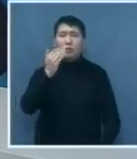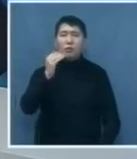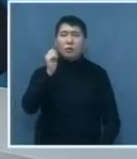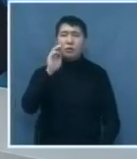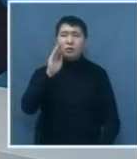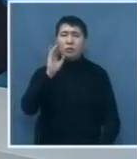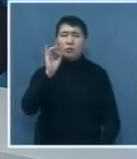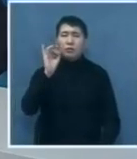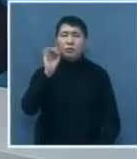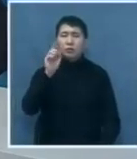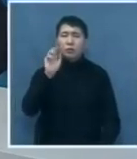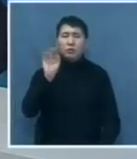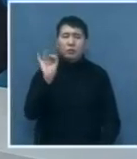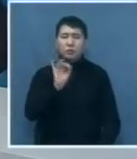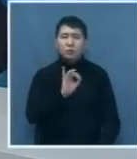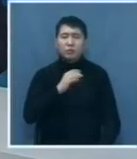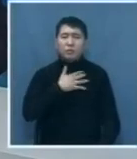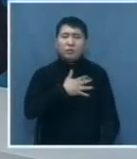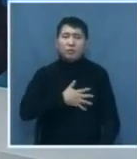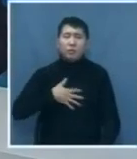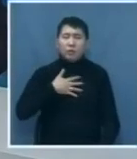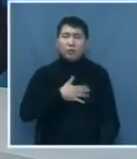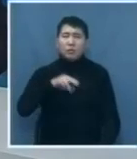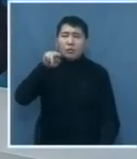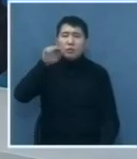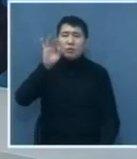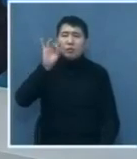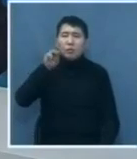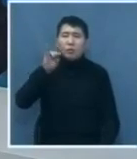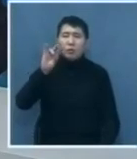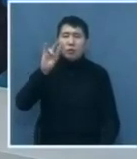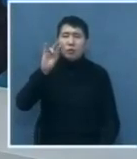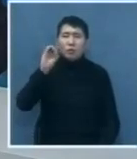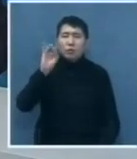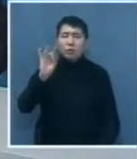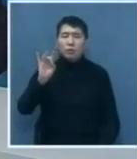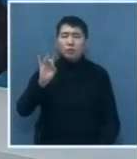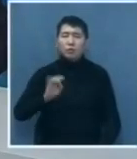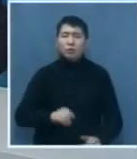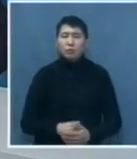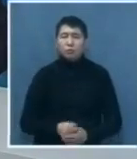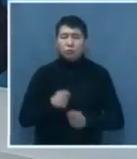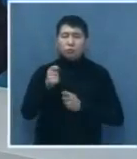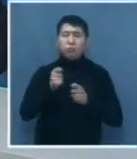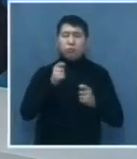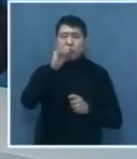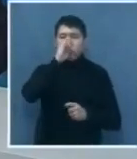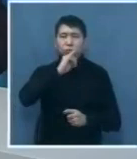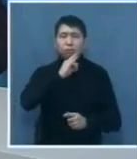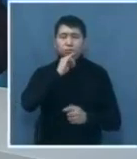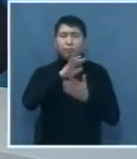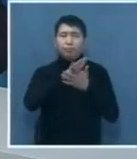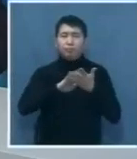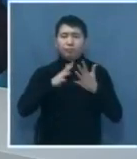Говоря о том, что Вьетнам важный партнер нашей страны в Юго-Восточной Азии, Нурлан Нигматуллин подчеркнул, что руководство Казахстана уделяло и продолжает